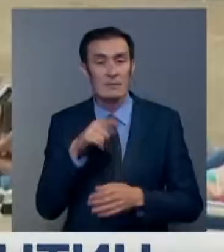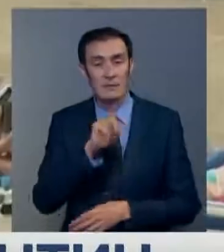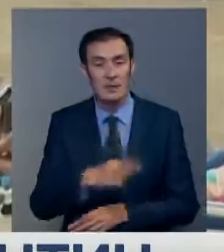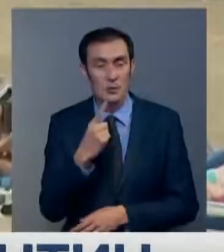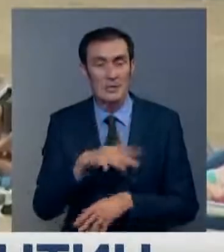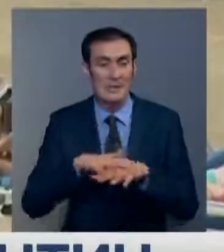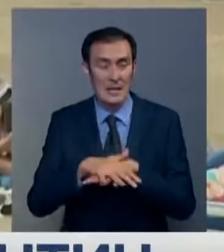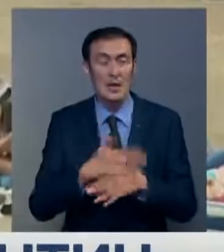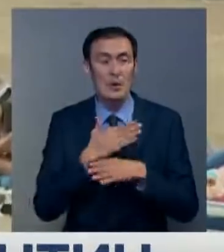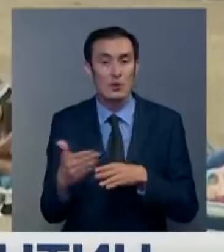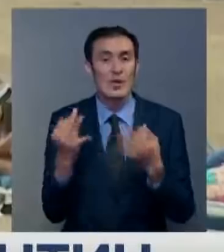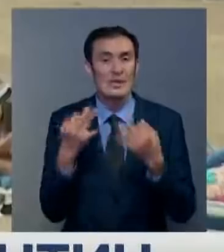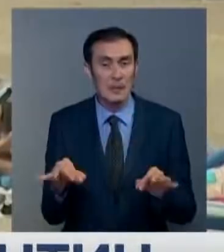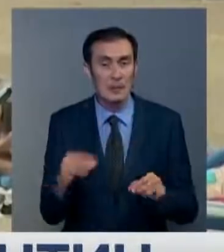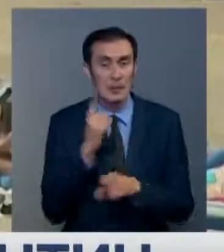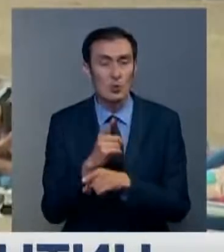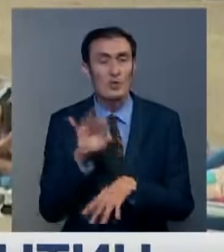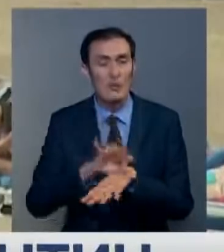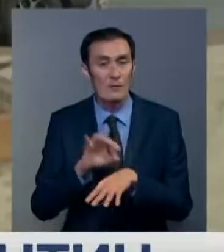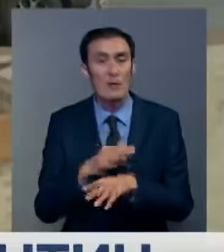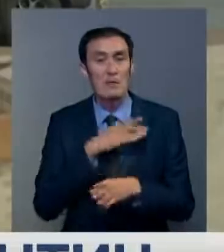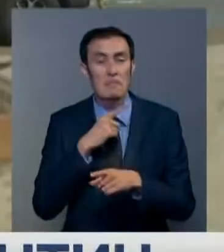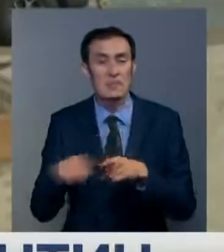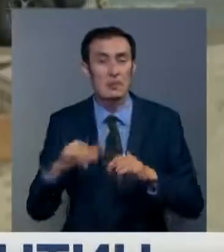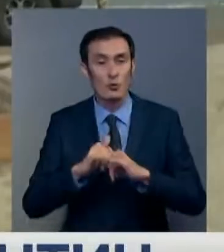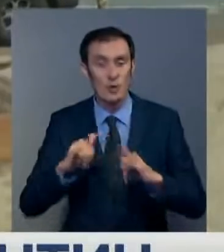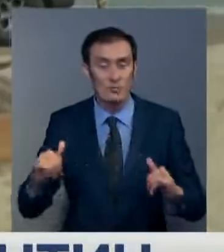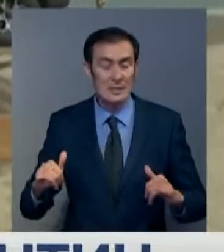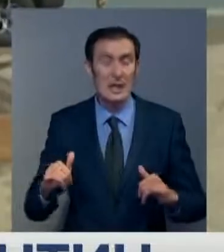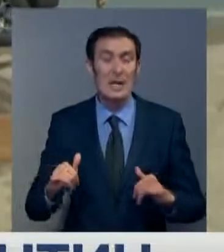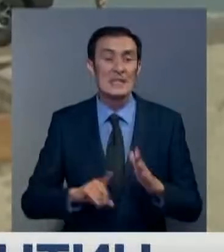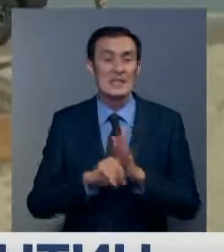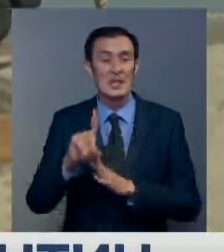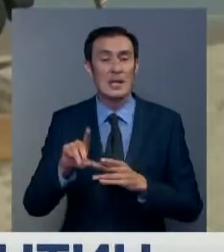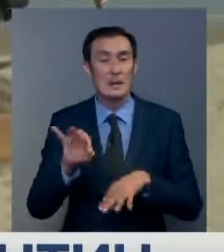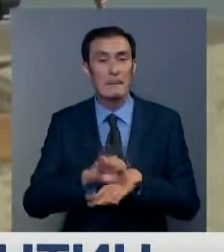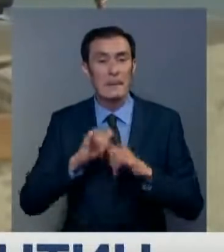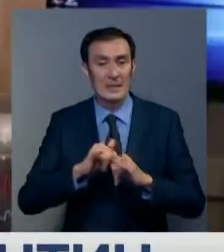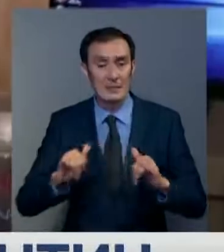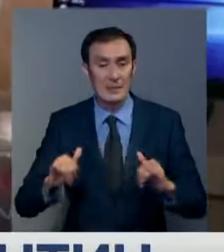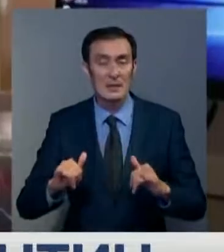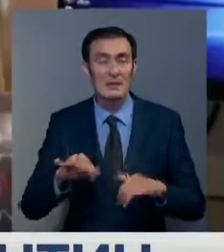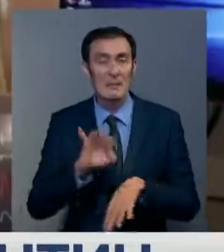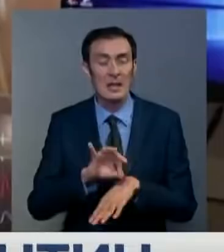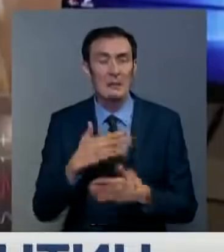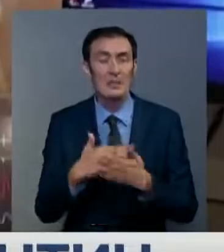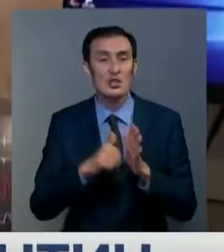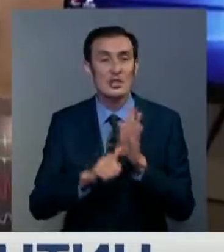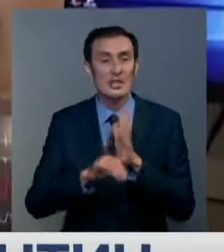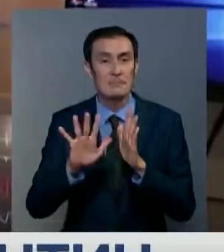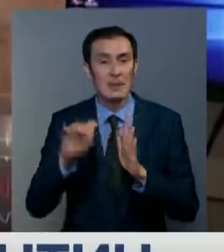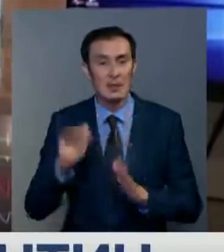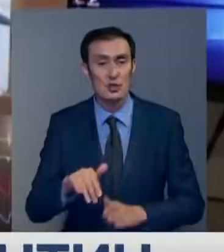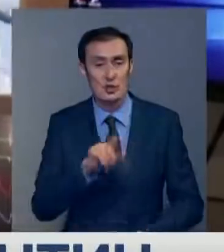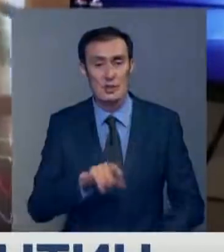правительство ослабило карантин, но количество заболевших стало резко расти. Отмечу, с начала пандемии в Бельгии инфекции сразились почти 65 тысяч